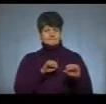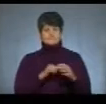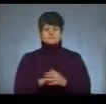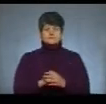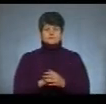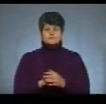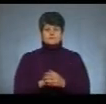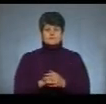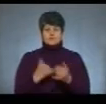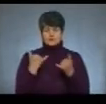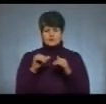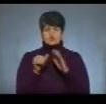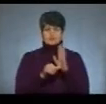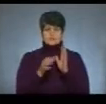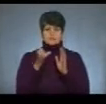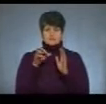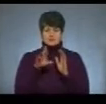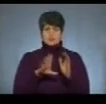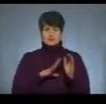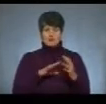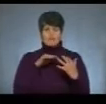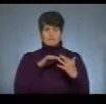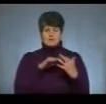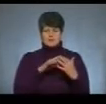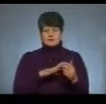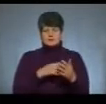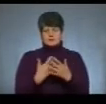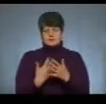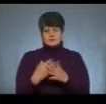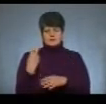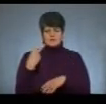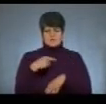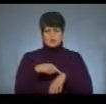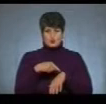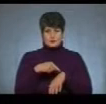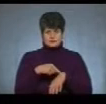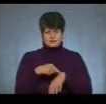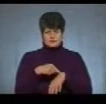Саме сьогодні, 16 січня, у нас був бій, який тривав близько 20 годин.